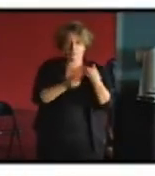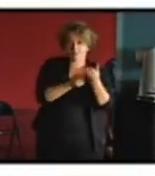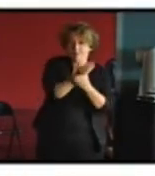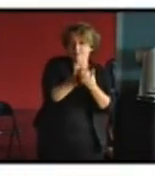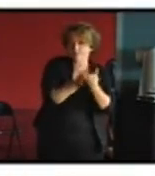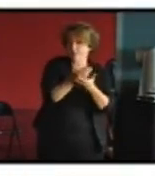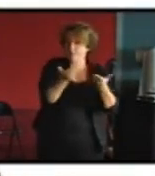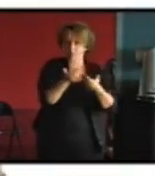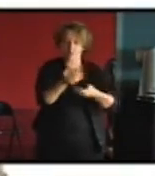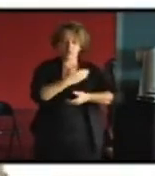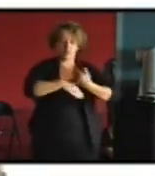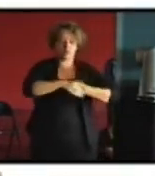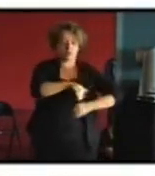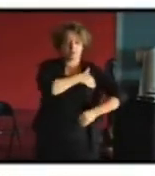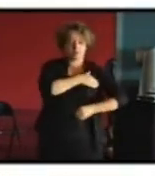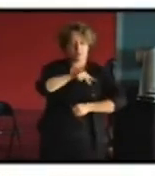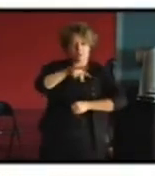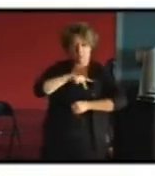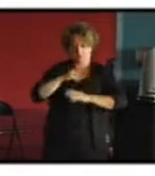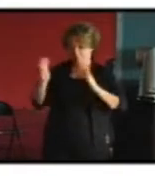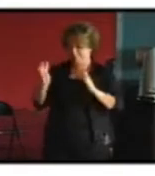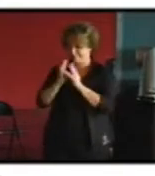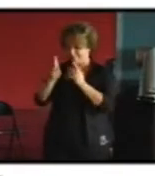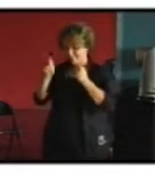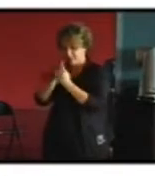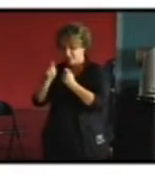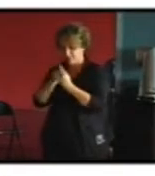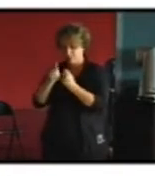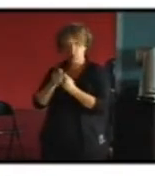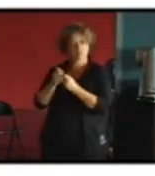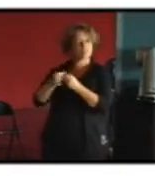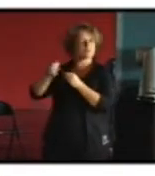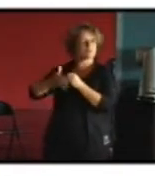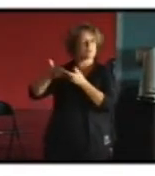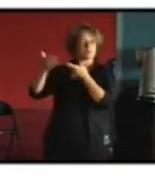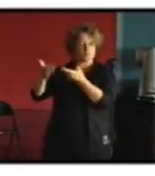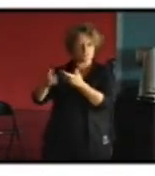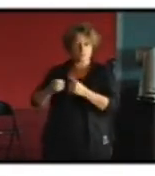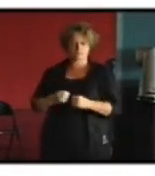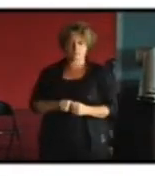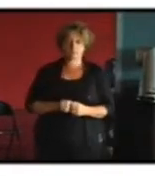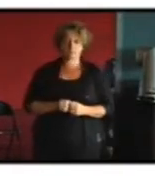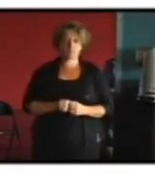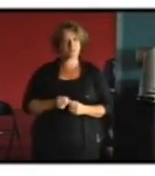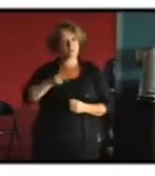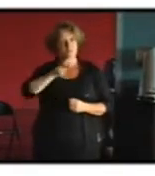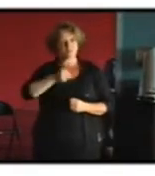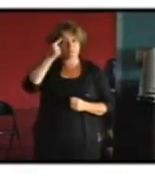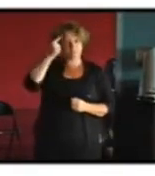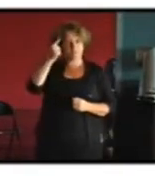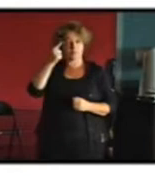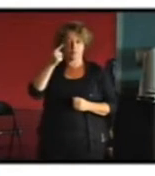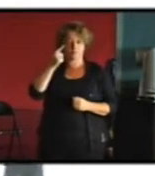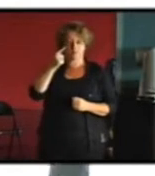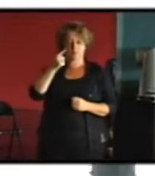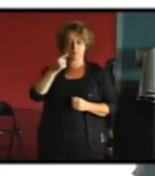l'approche qu'on a eue à l'agence d'urbanisme et de Bordeaux sur ces questions en fait on a plutôt une entrée par l'énergie on a